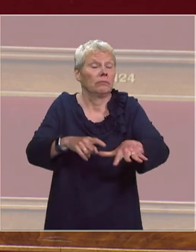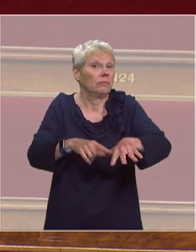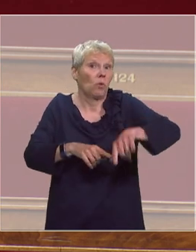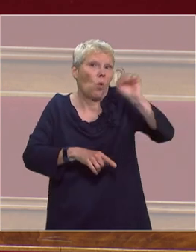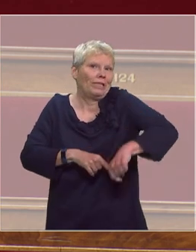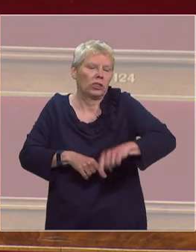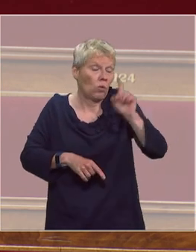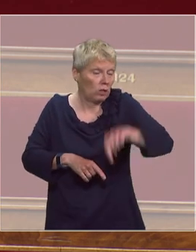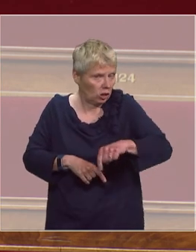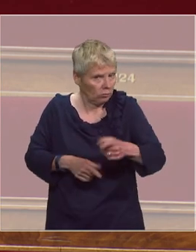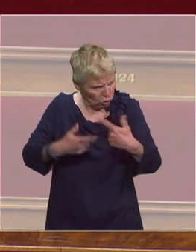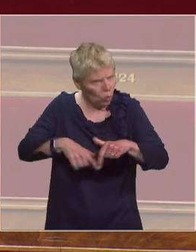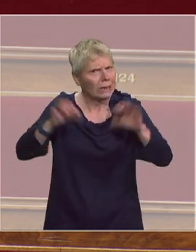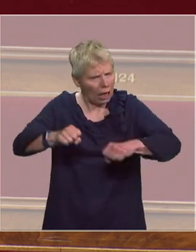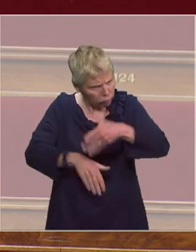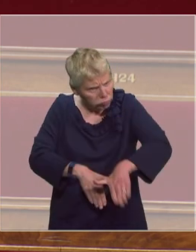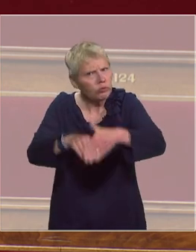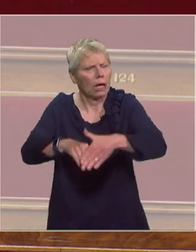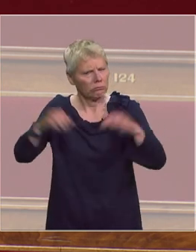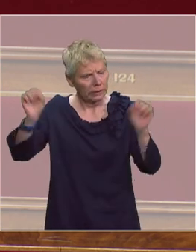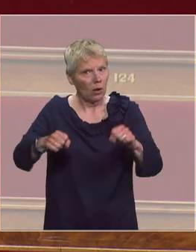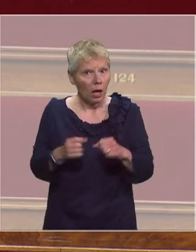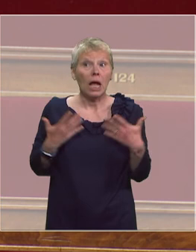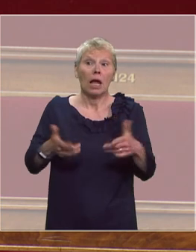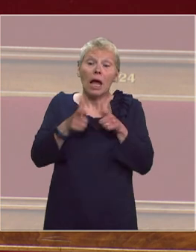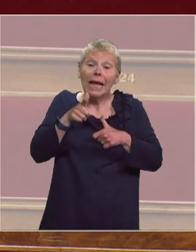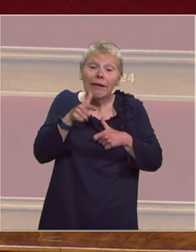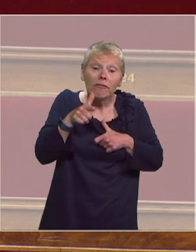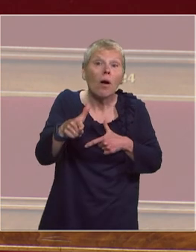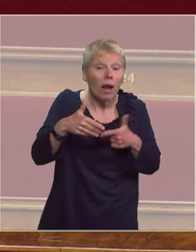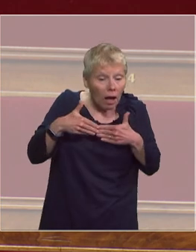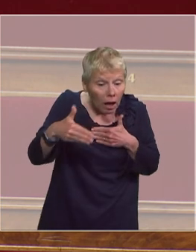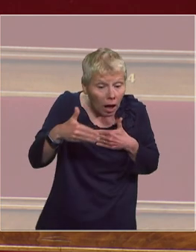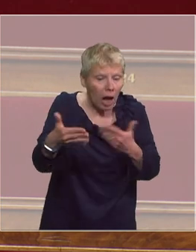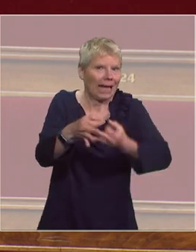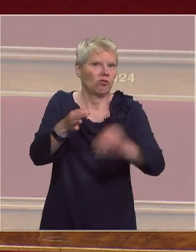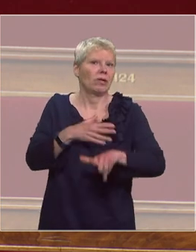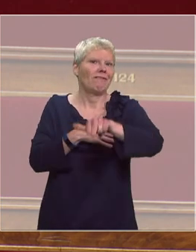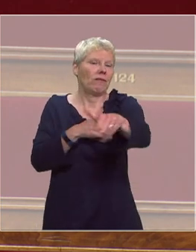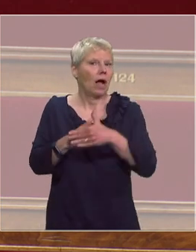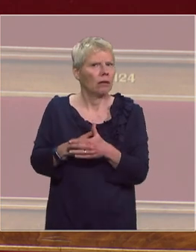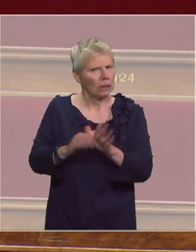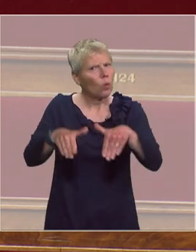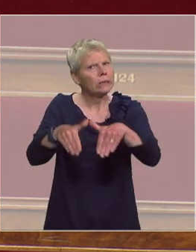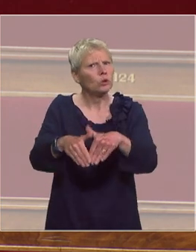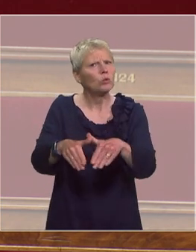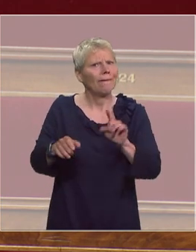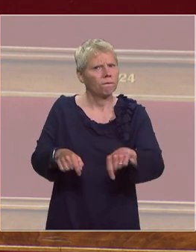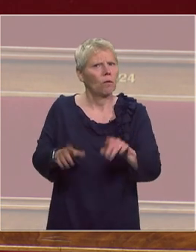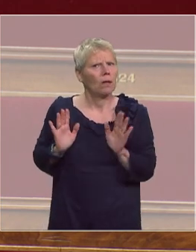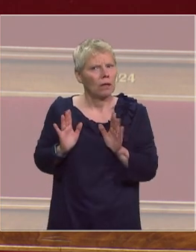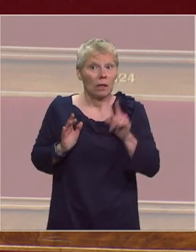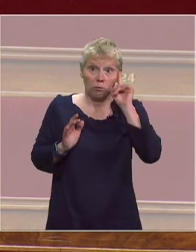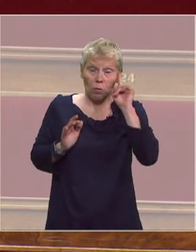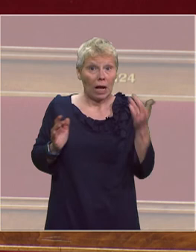nous l'avons soutenu, nos efforts collectifs vont commencer à produire leurs effets. Ils ne doivent pas se relâcher alors que nous n'avons pas